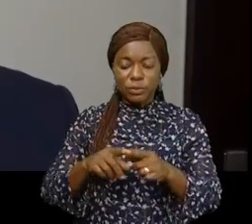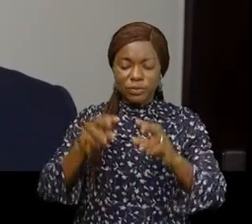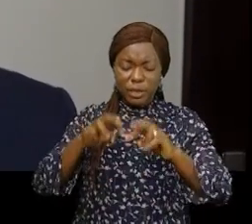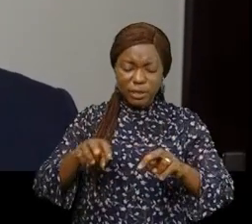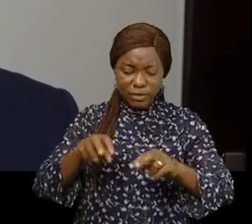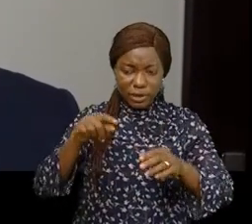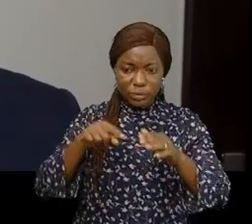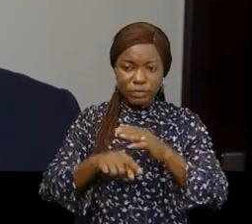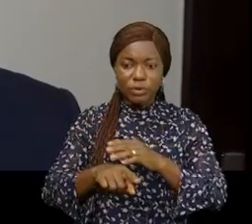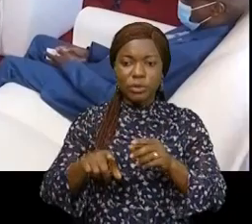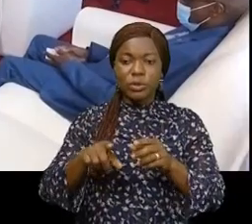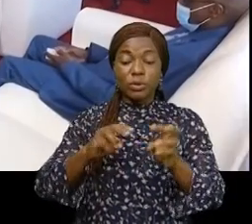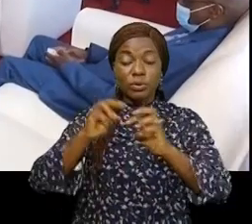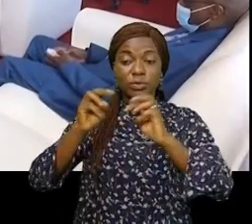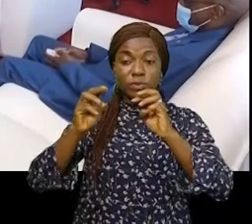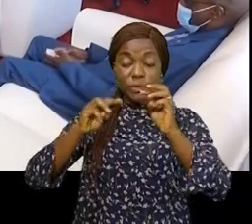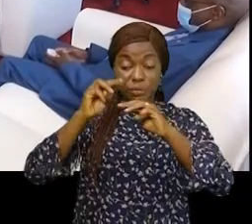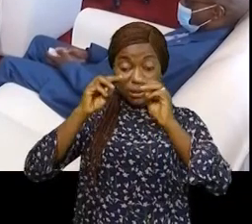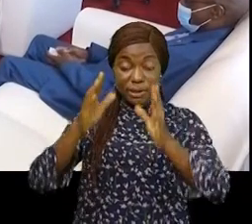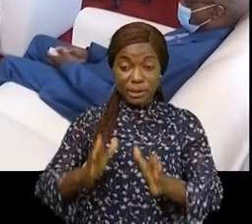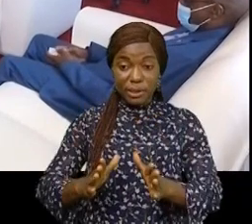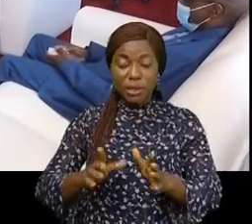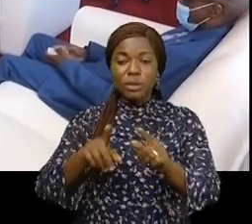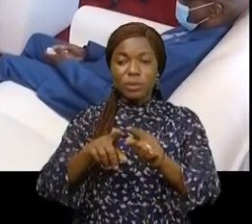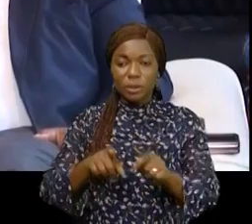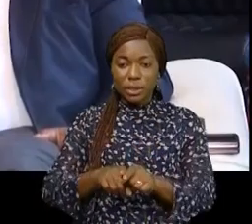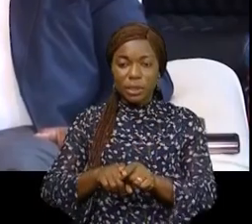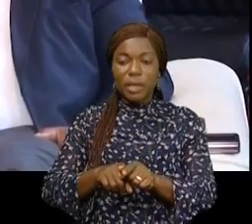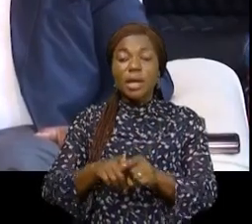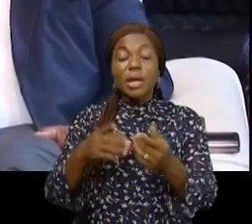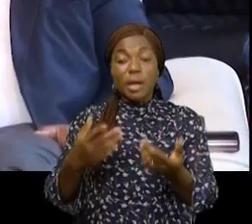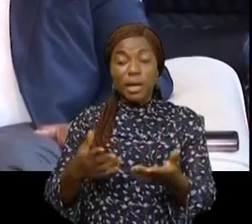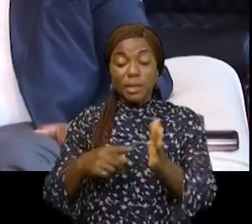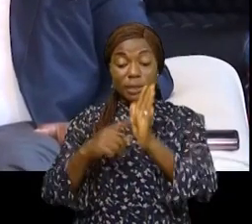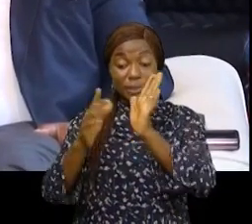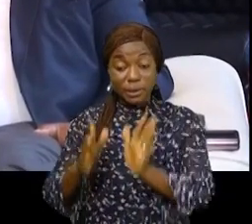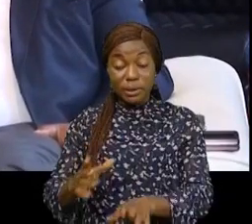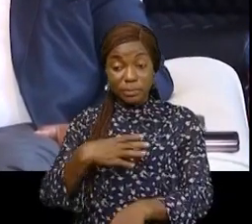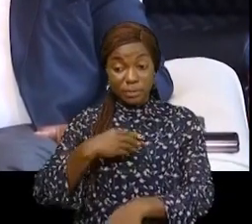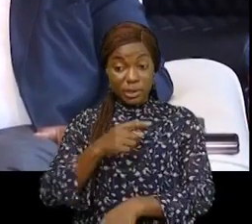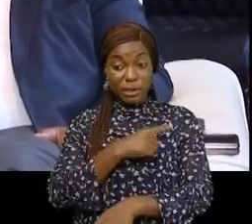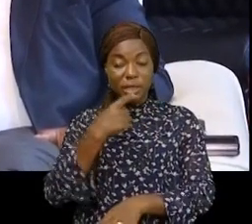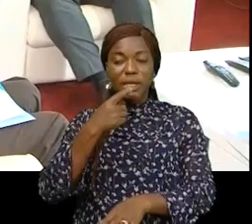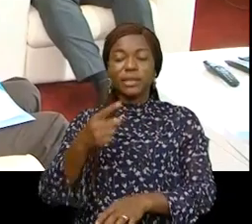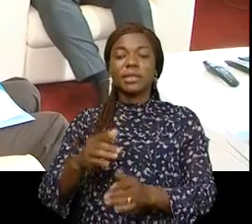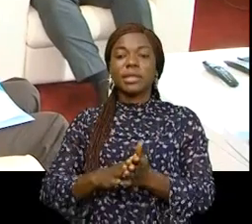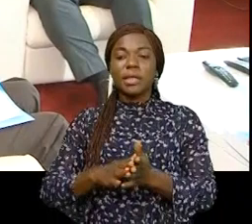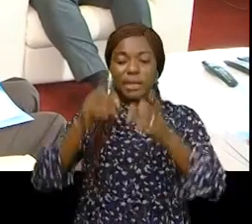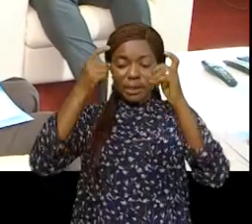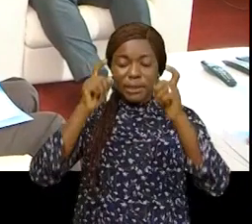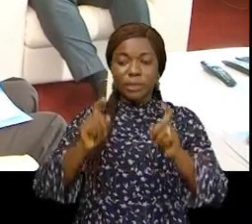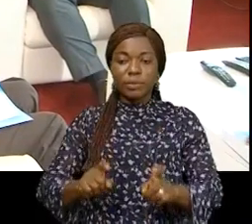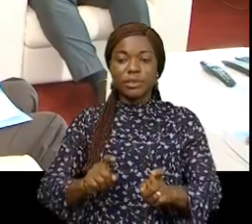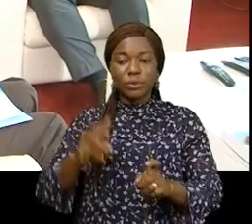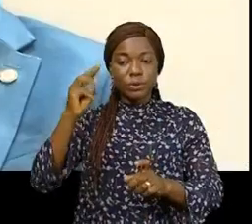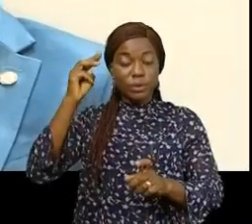au niveau du ministère. Le représentant de l'UNICEF en République démocratique du Congo a par ailleurs salué la détermination